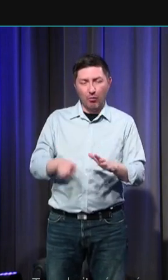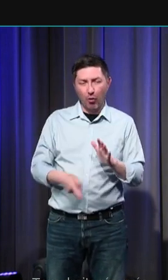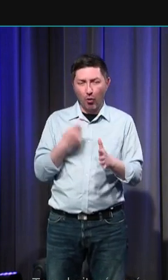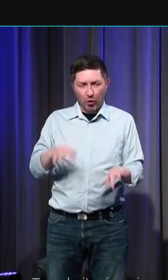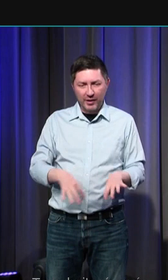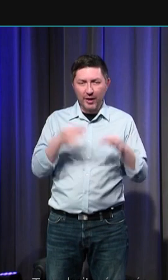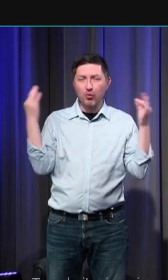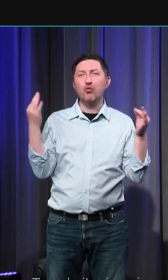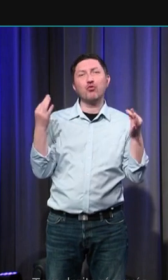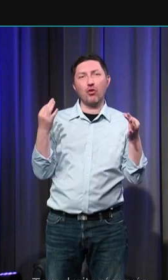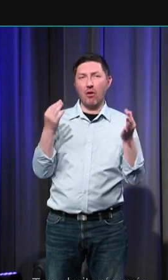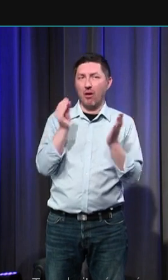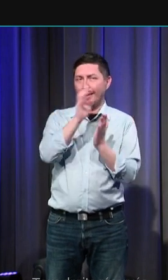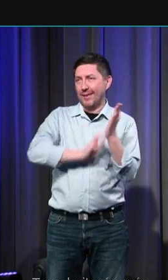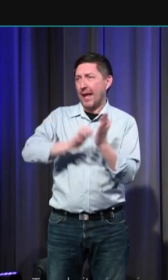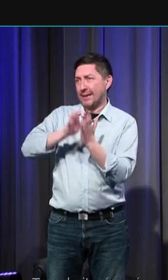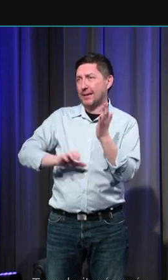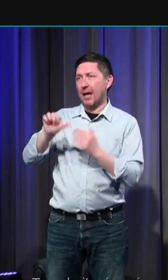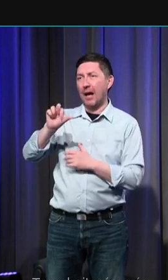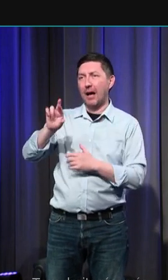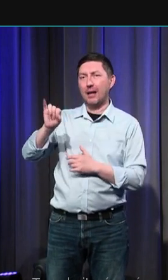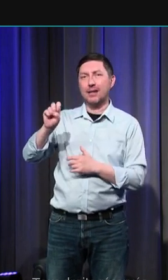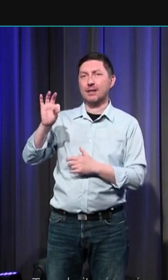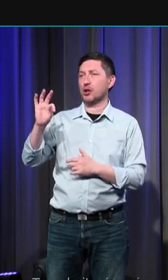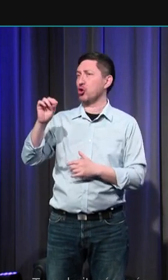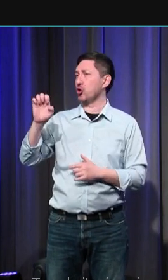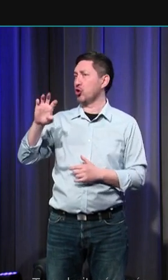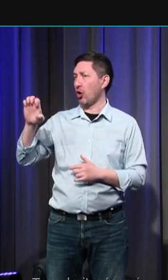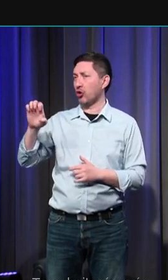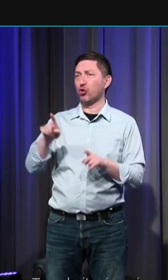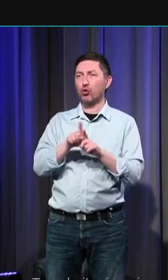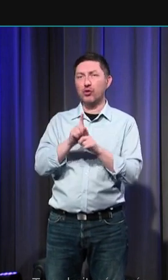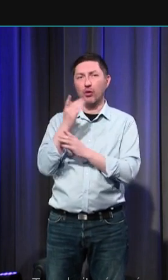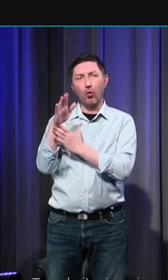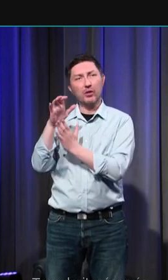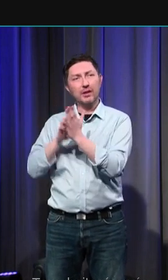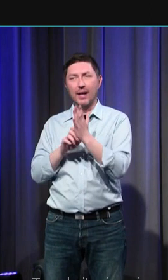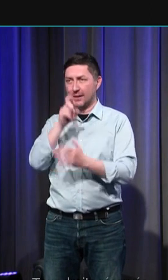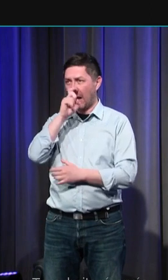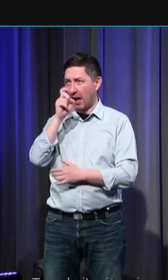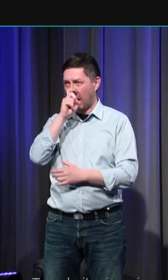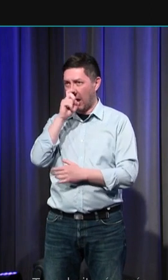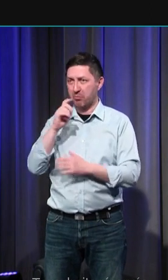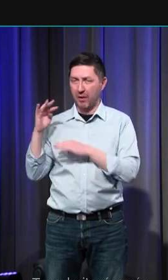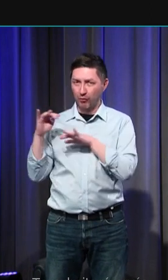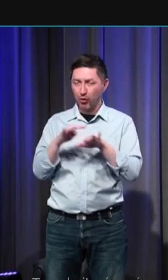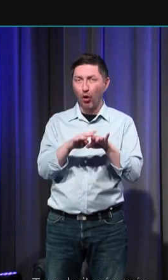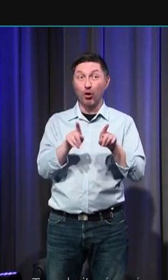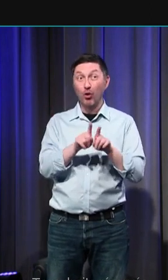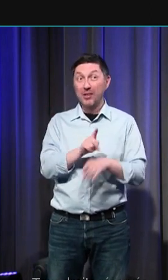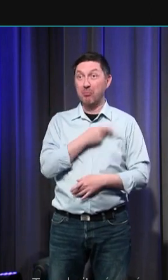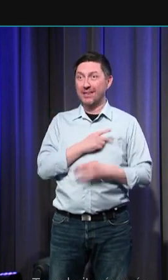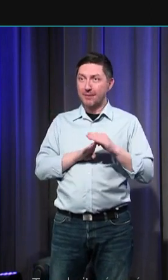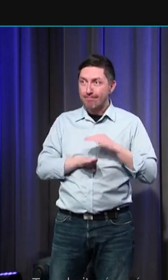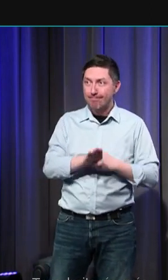'œuvre d'Aristote et des commentaires arabes qui l'accompagnent, ou encore de l'influence croissante de la médecine